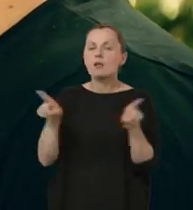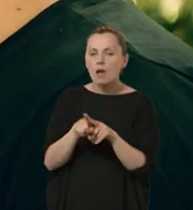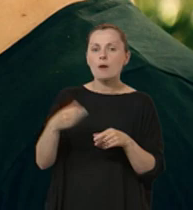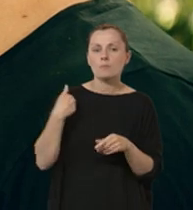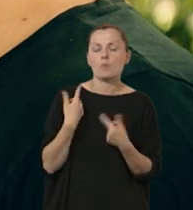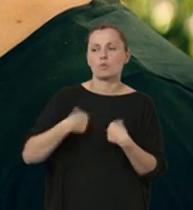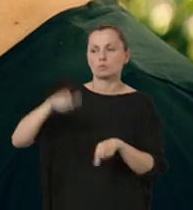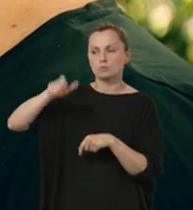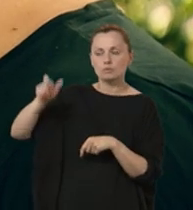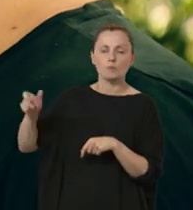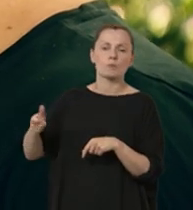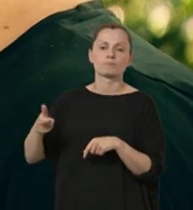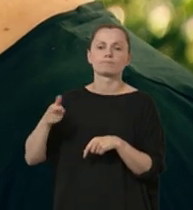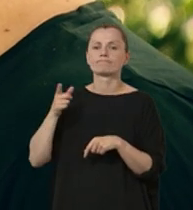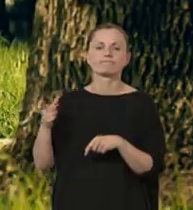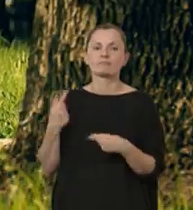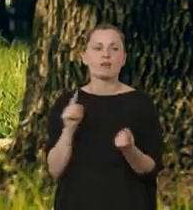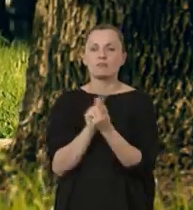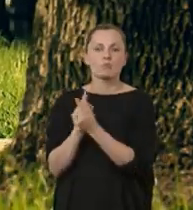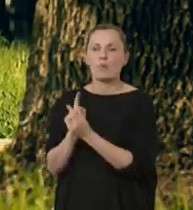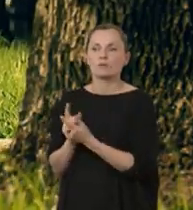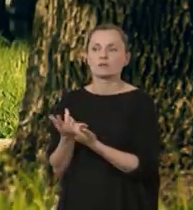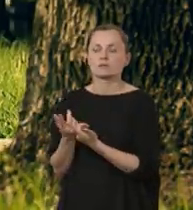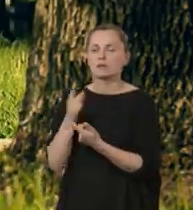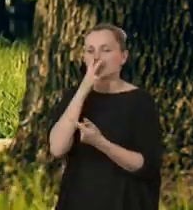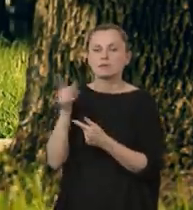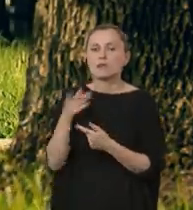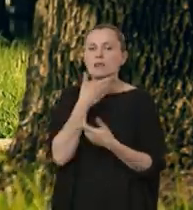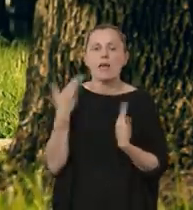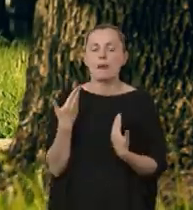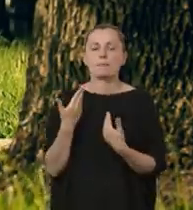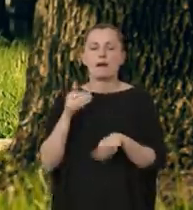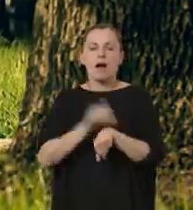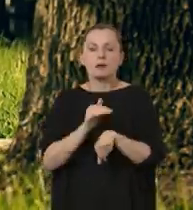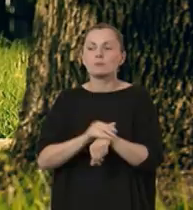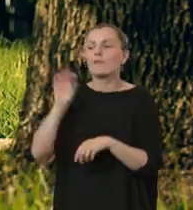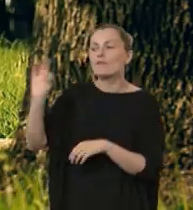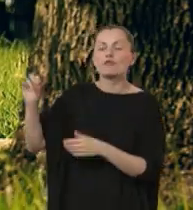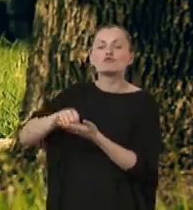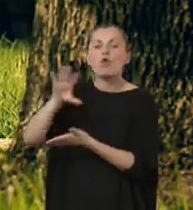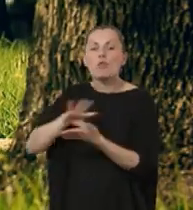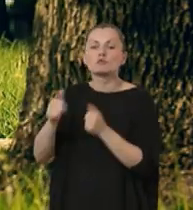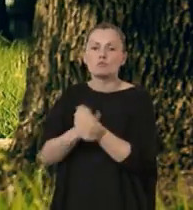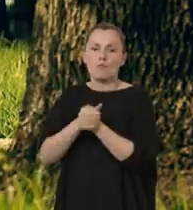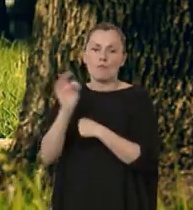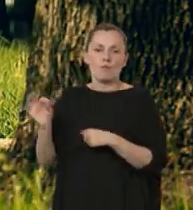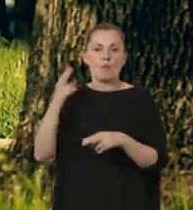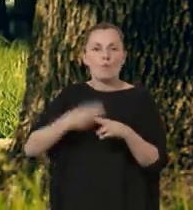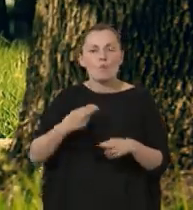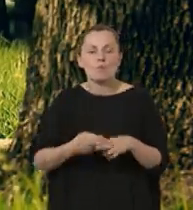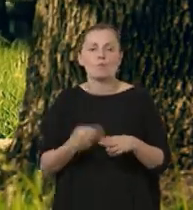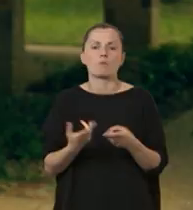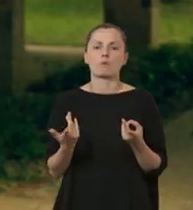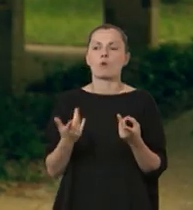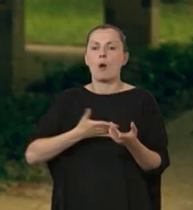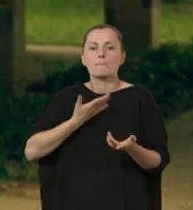Były to też osoby, które na przykład nie spotykały się z akceptacją w swoim środowisku ze względu na charakter schorzenia,